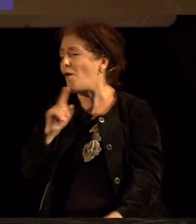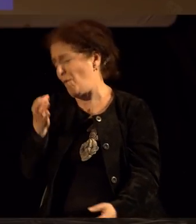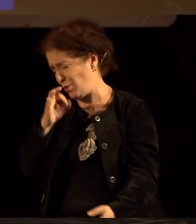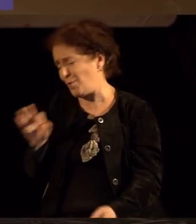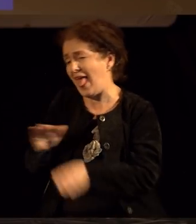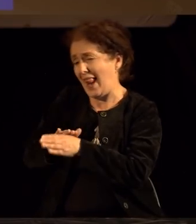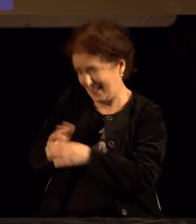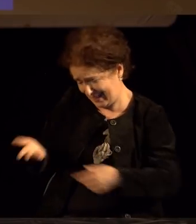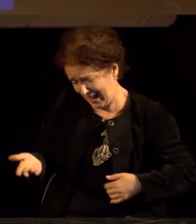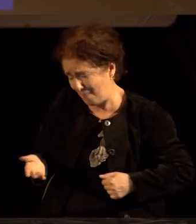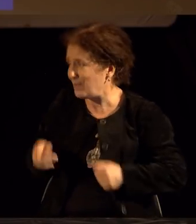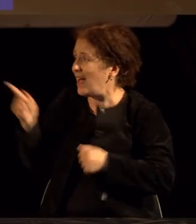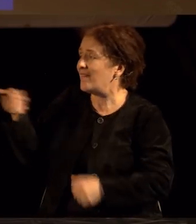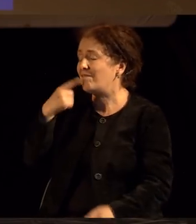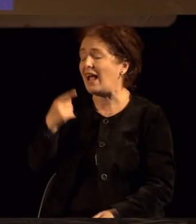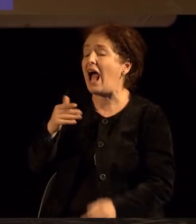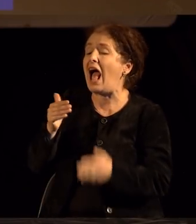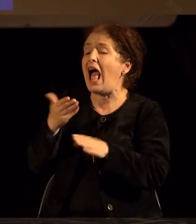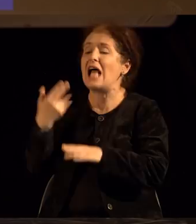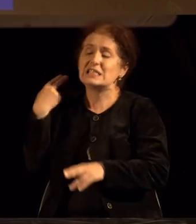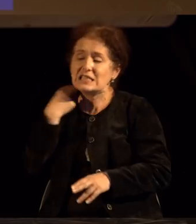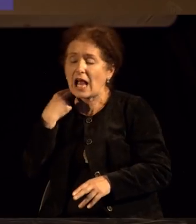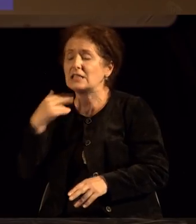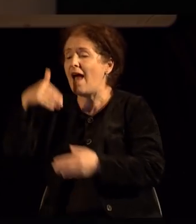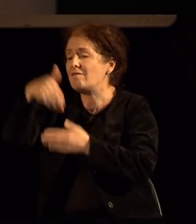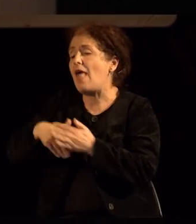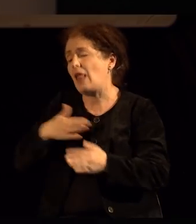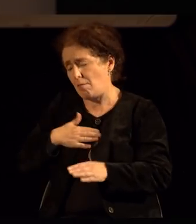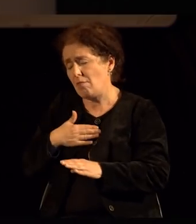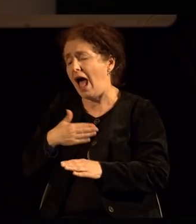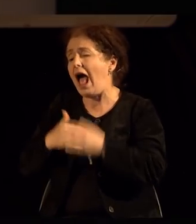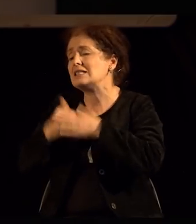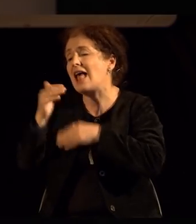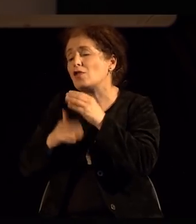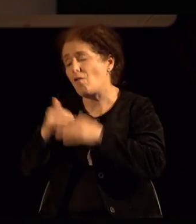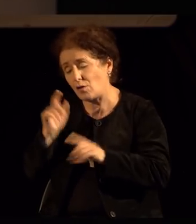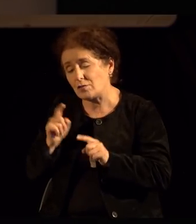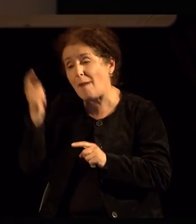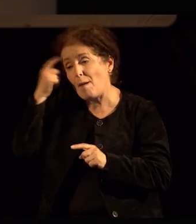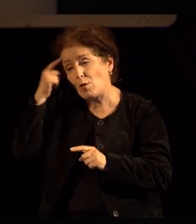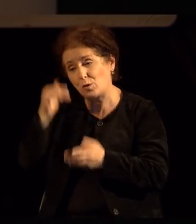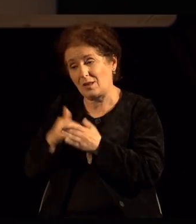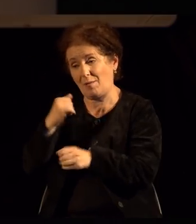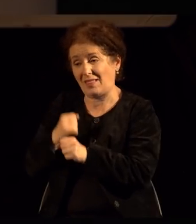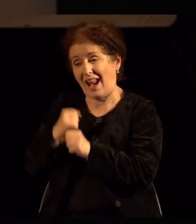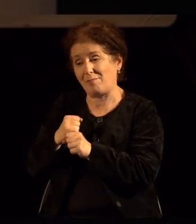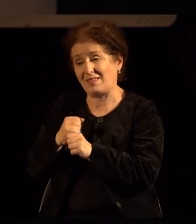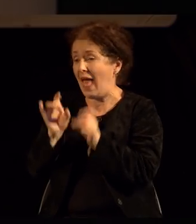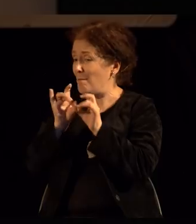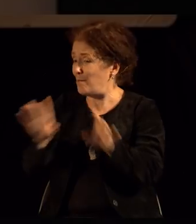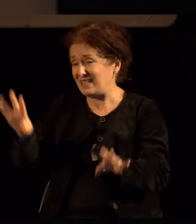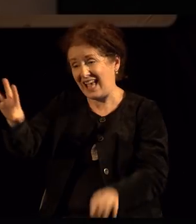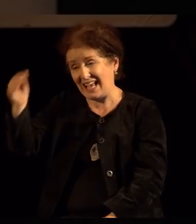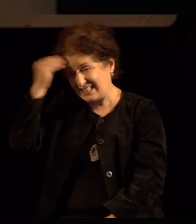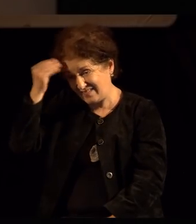свесно оргазмот ќе го доживуваш. Кога со свеста ќе биде шпришотен. А ние не